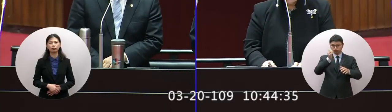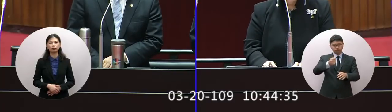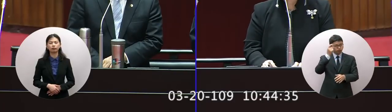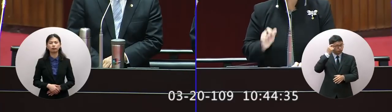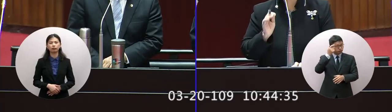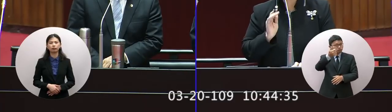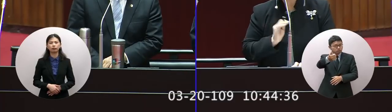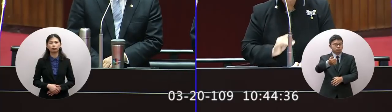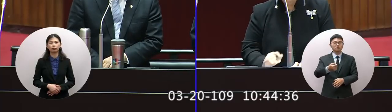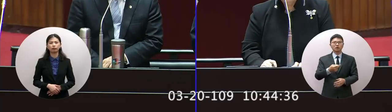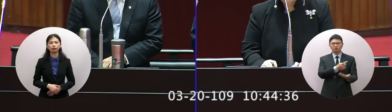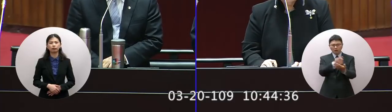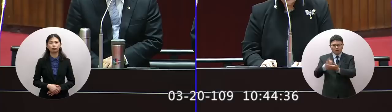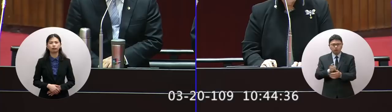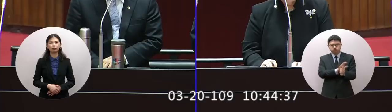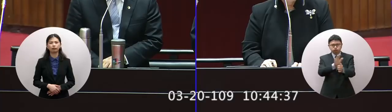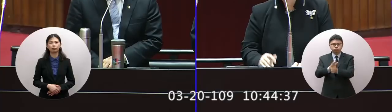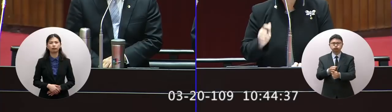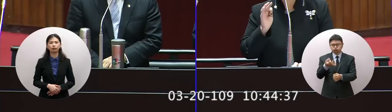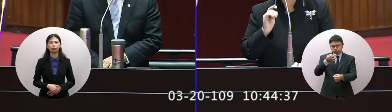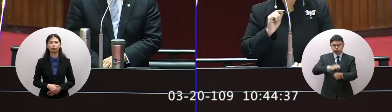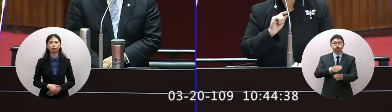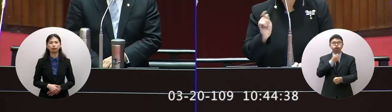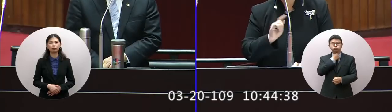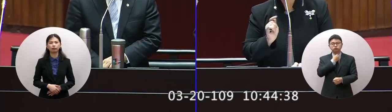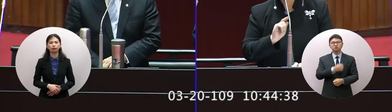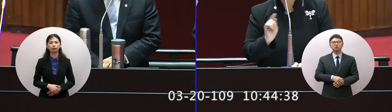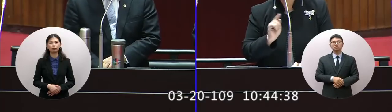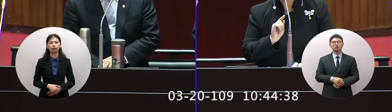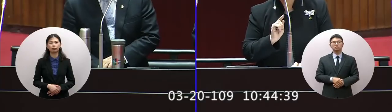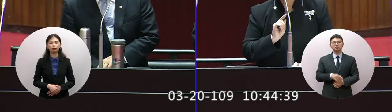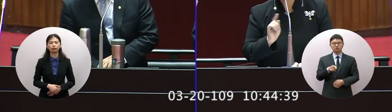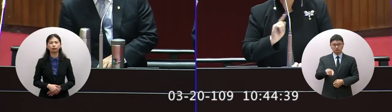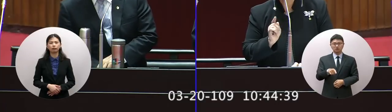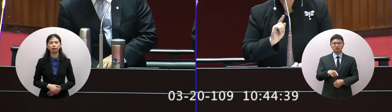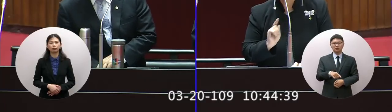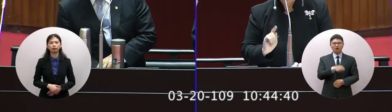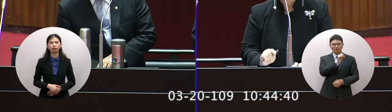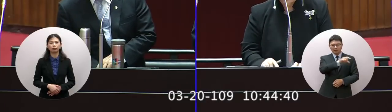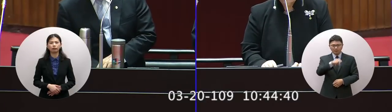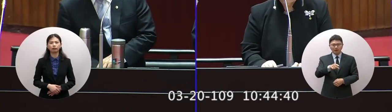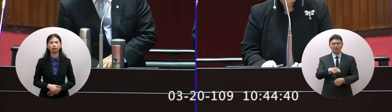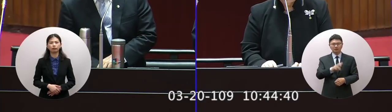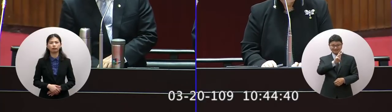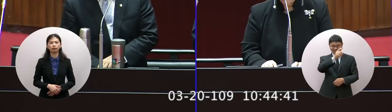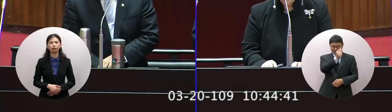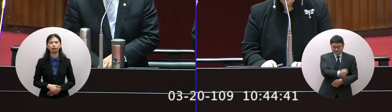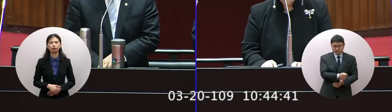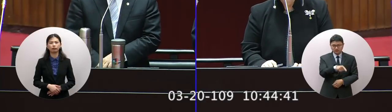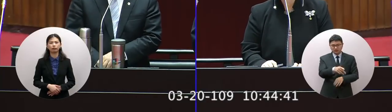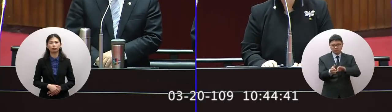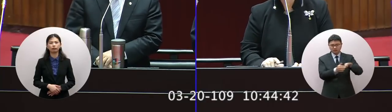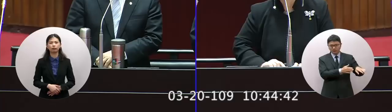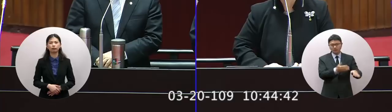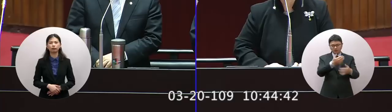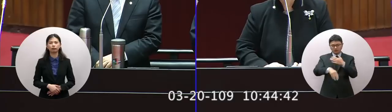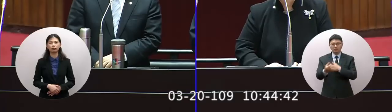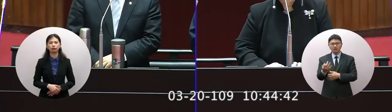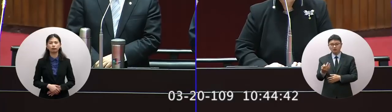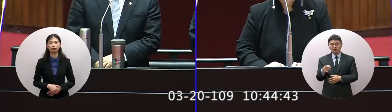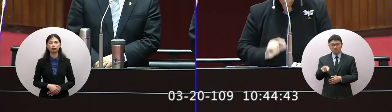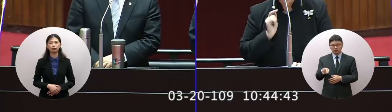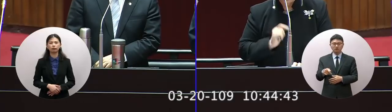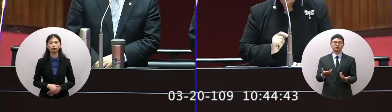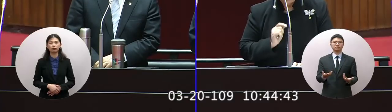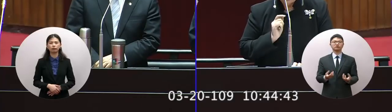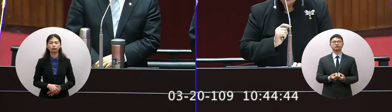對不對 大家需要救命錢但是扣掉消費糾紛的三億元我們那些人還